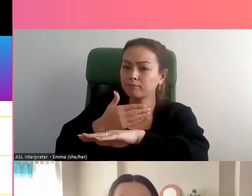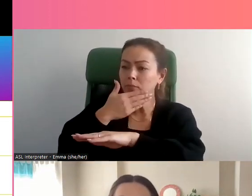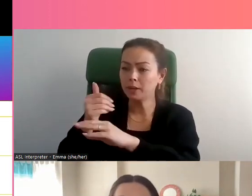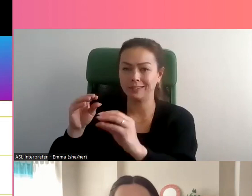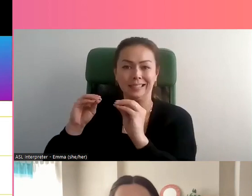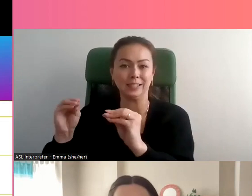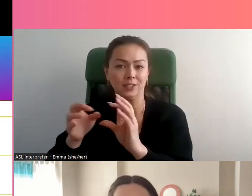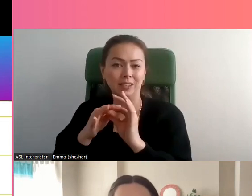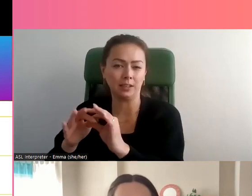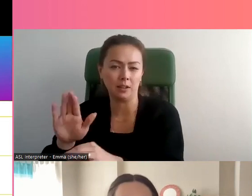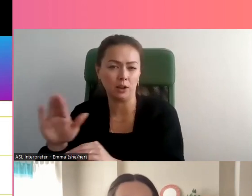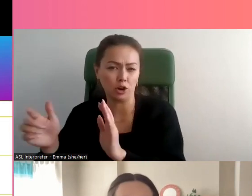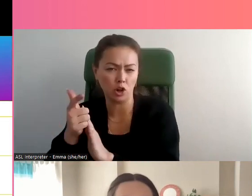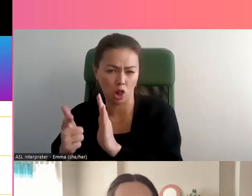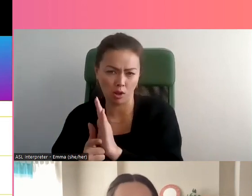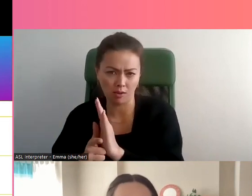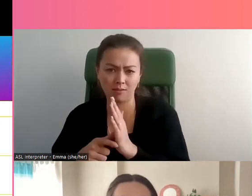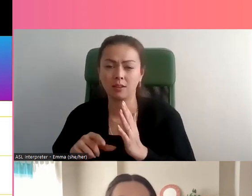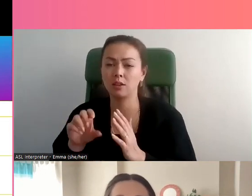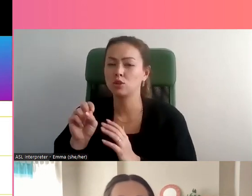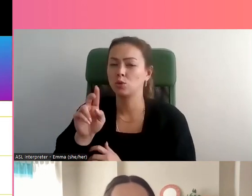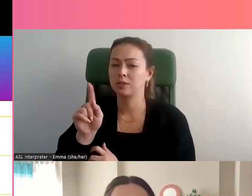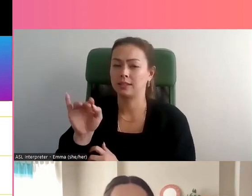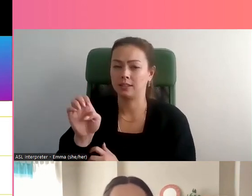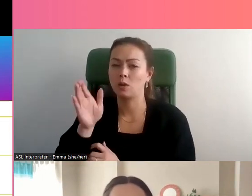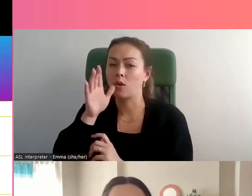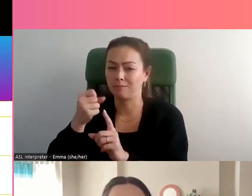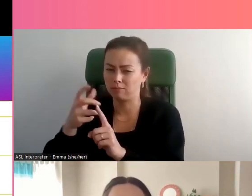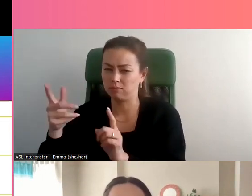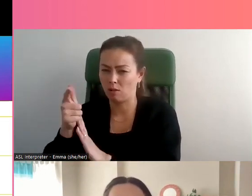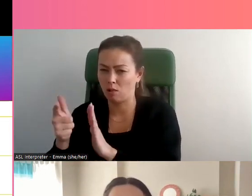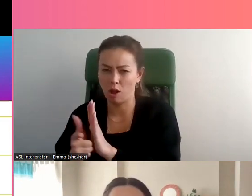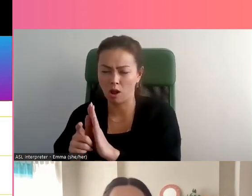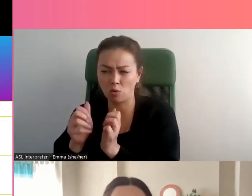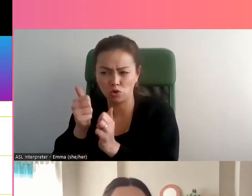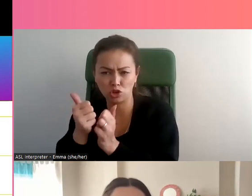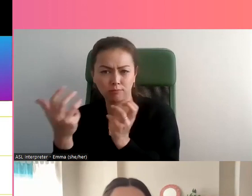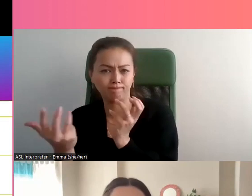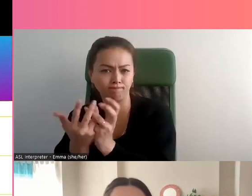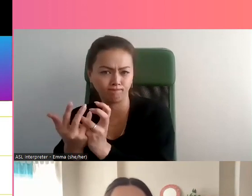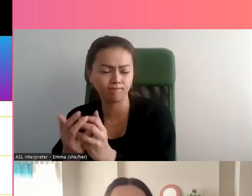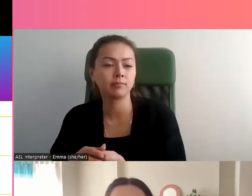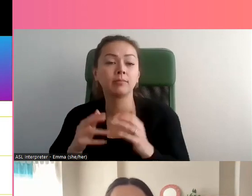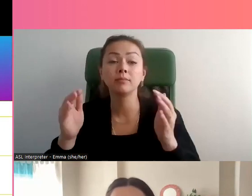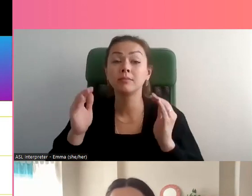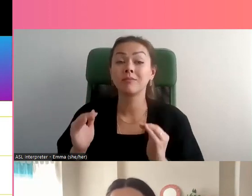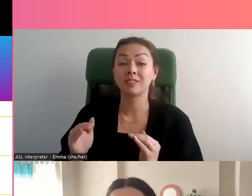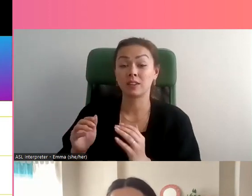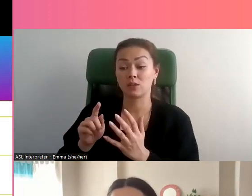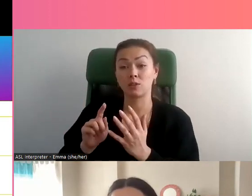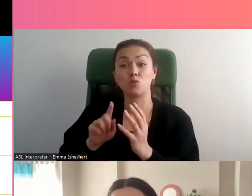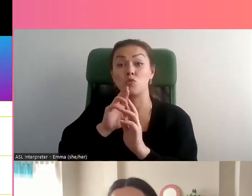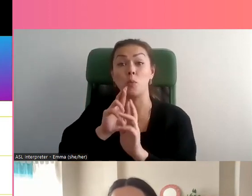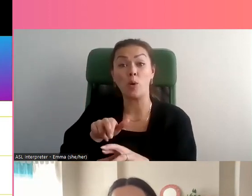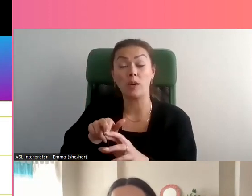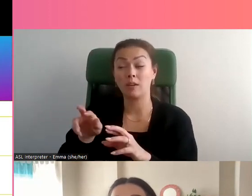donner un cadre. Alors, Suzy va parler de la réalité des lois très bientôt. Enfin, notre rapport a indiqué qu'il faut entendre la